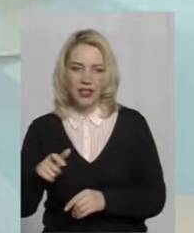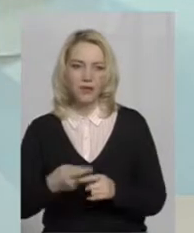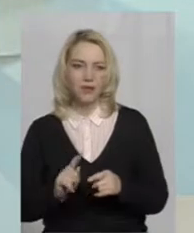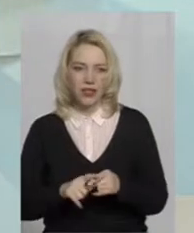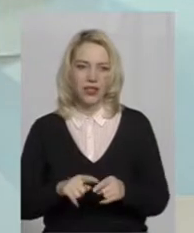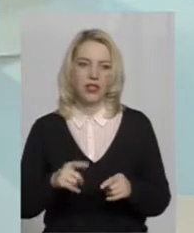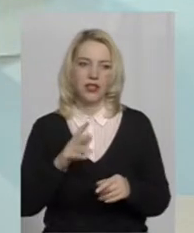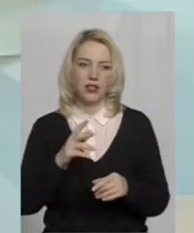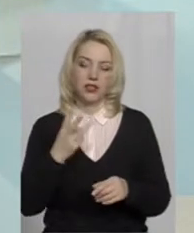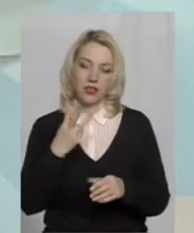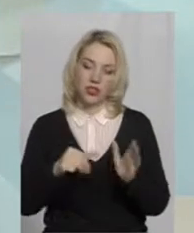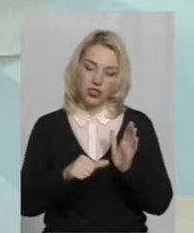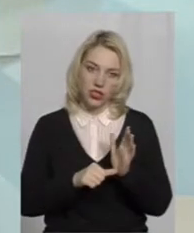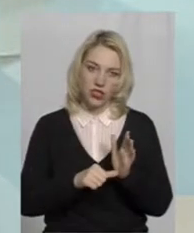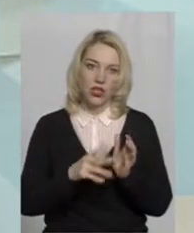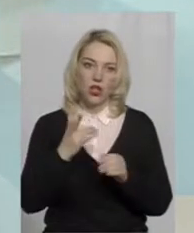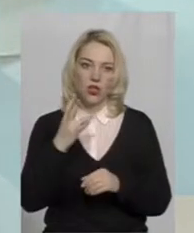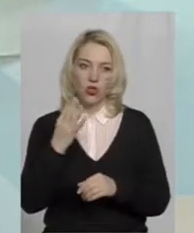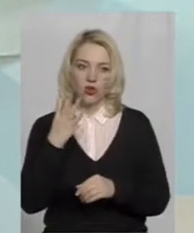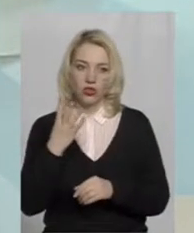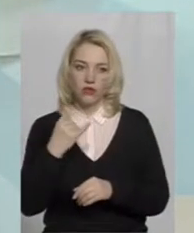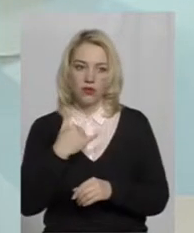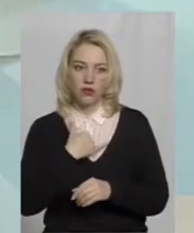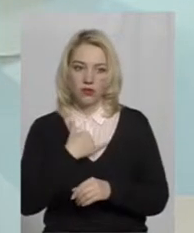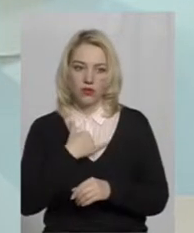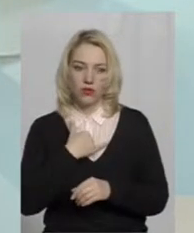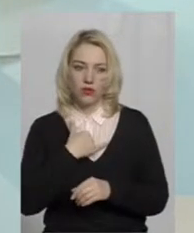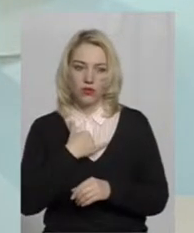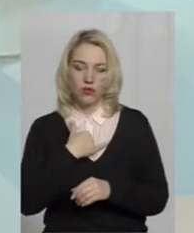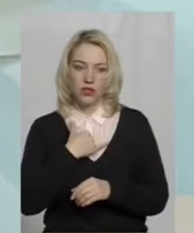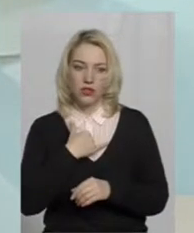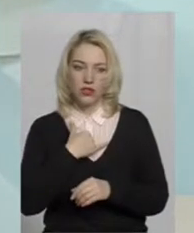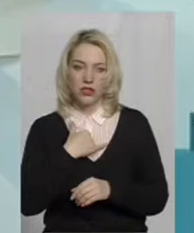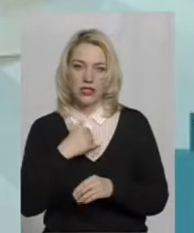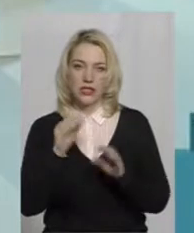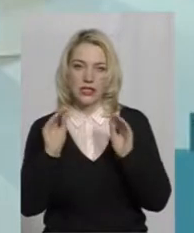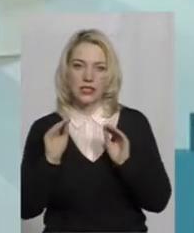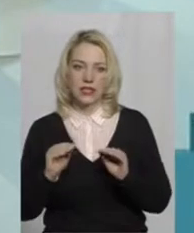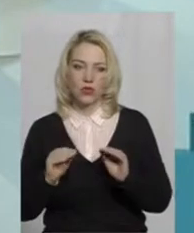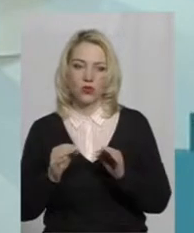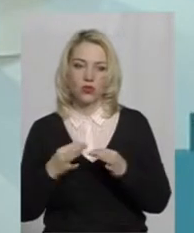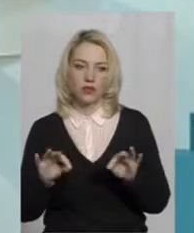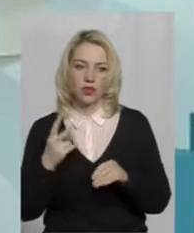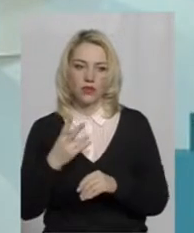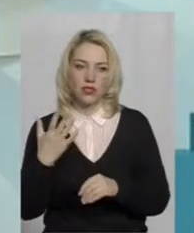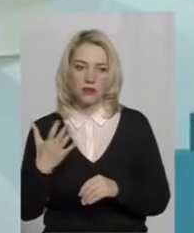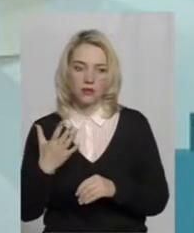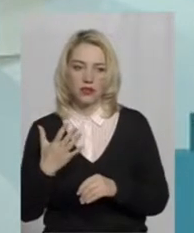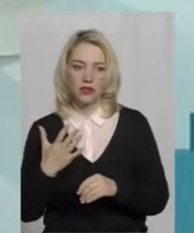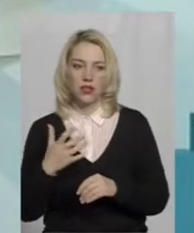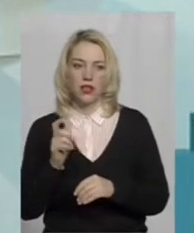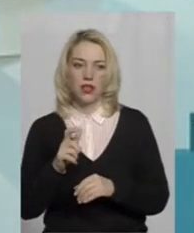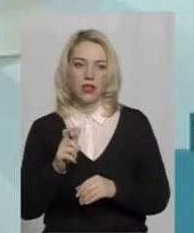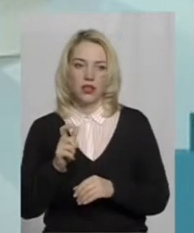Так, організації 36 чоловік, на вичай 4 у нас по статуту дозволяє 25% тіної організації, щоб